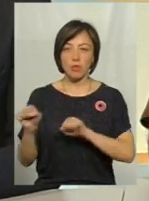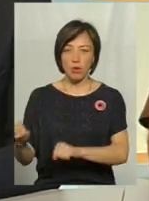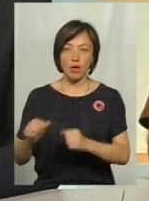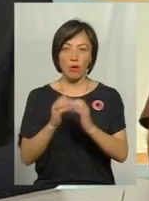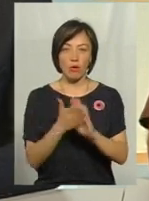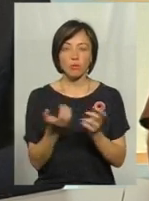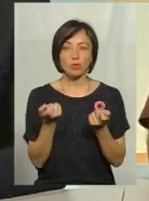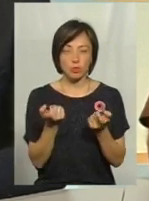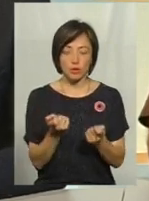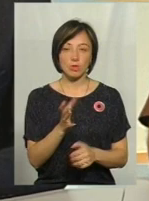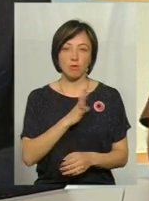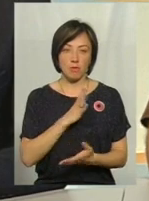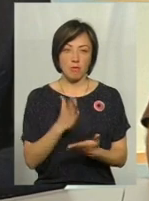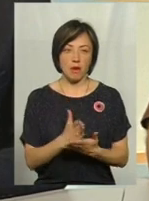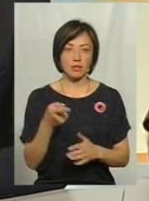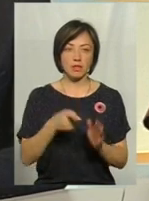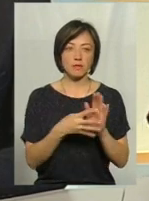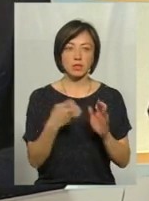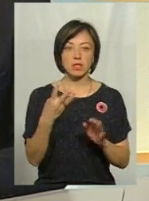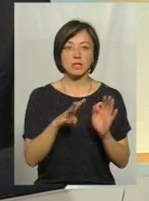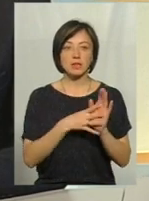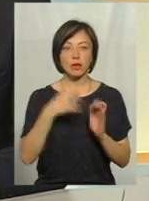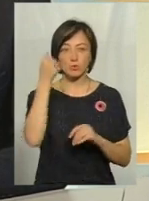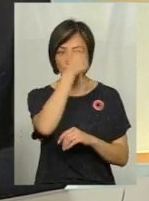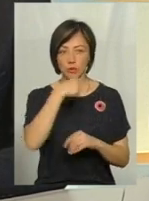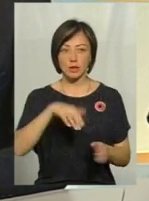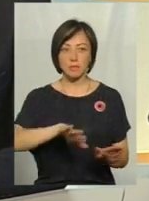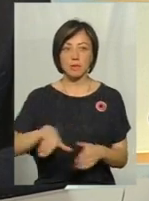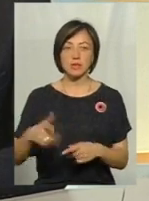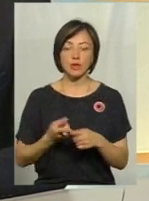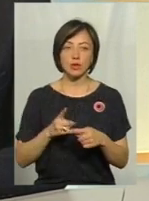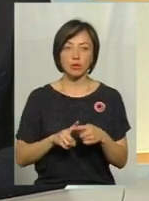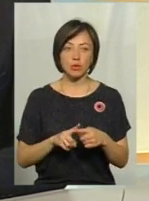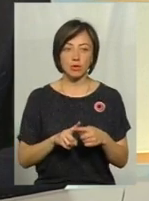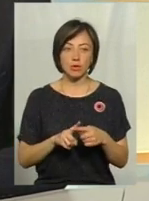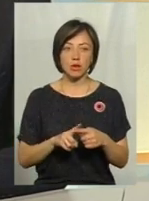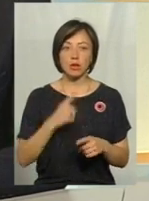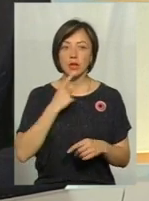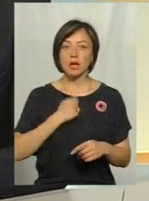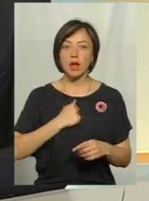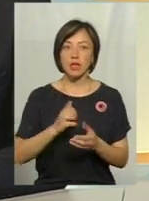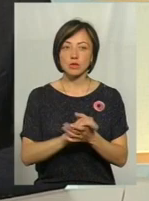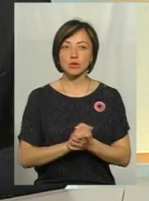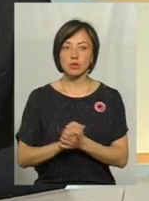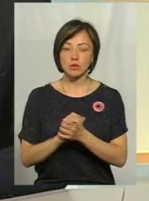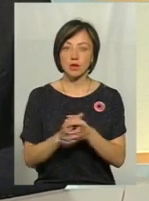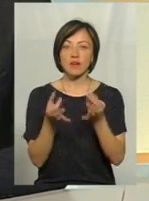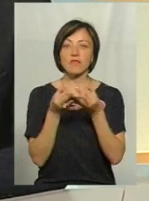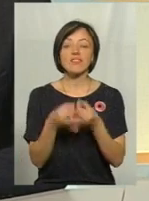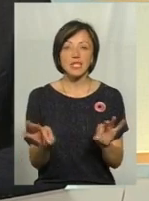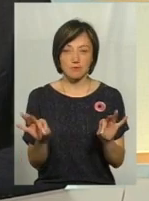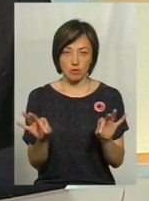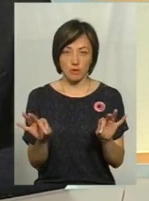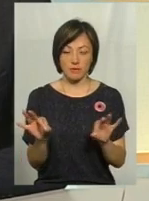комплекс трошки зіграв. Ну, а в 1939 році, після того, як Радянський Союз візволив